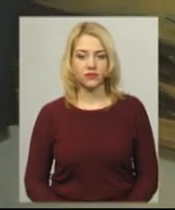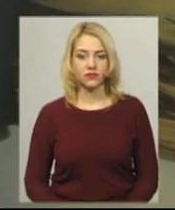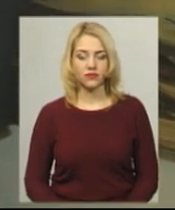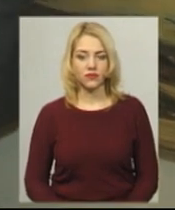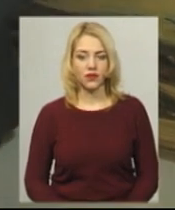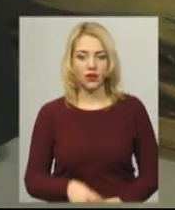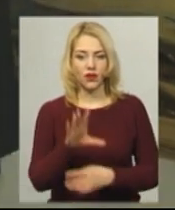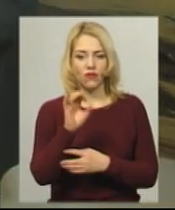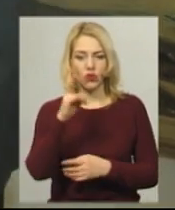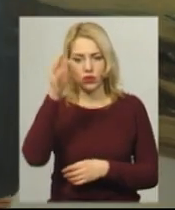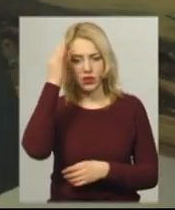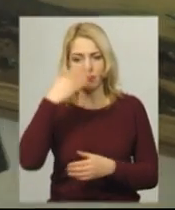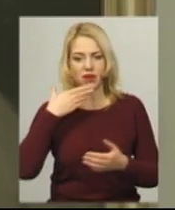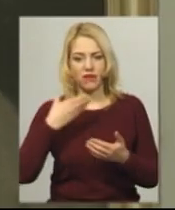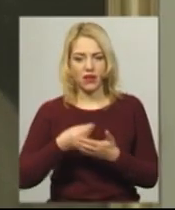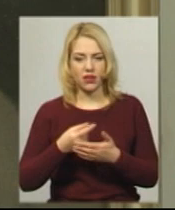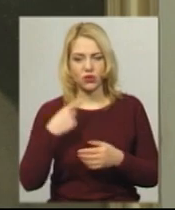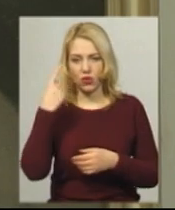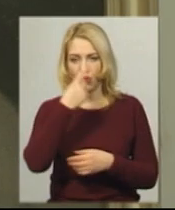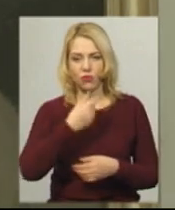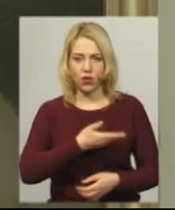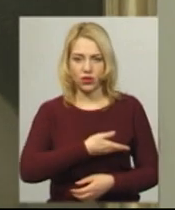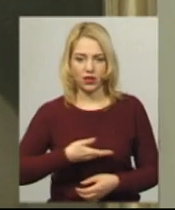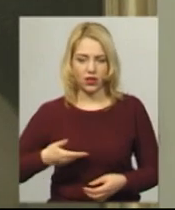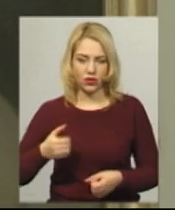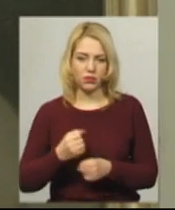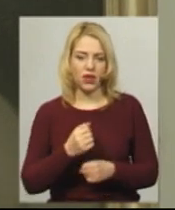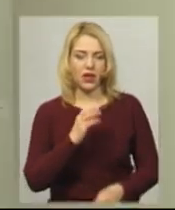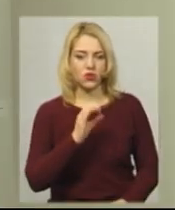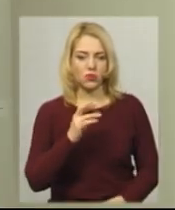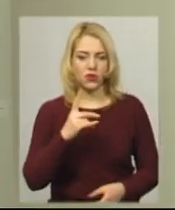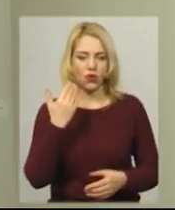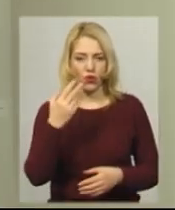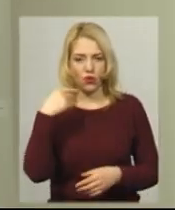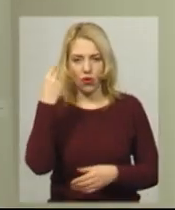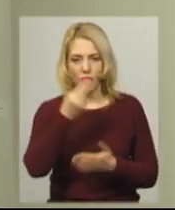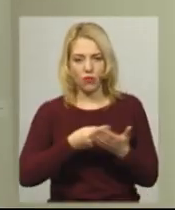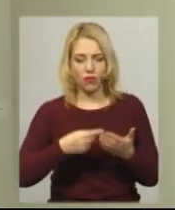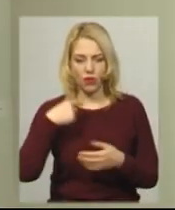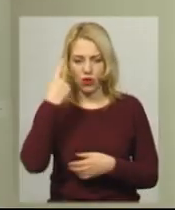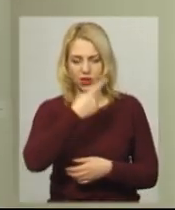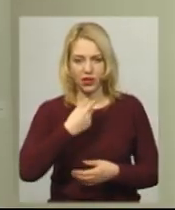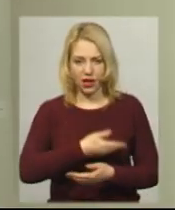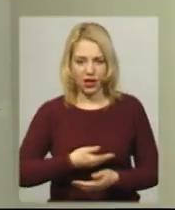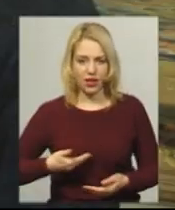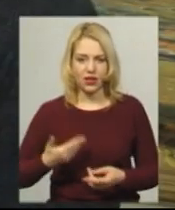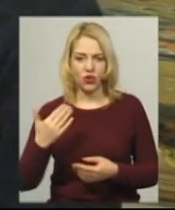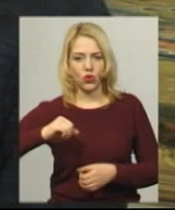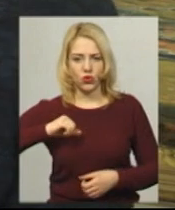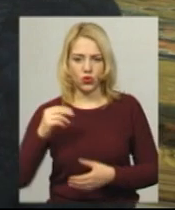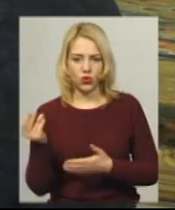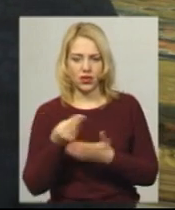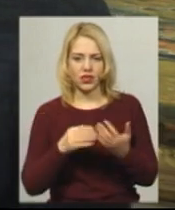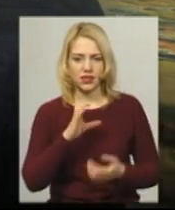Фото на згадку біля власного портрету робить Яков Павлович. Саме його портрет колись написав його колега по цеху і наставник Віктор Севець.